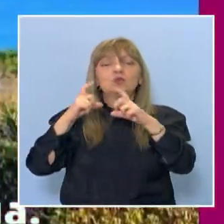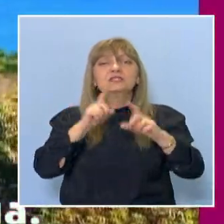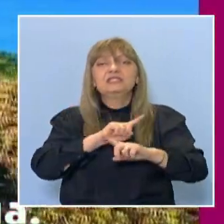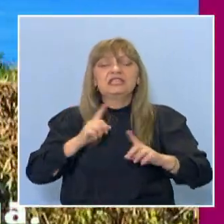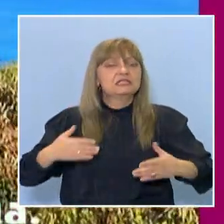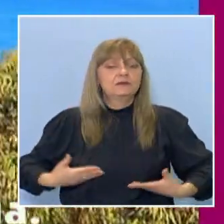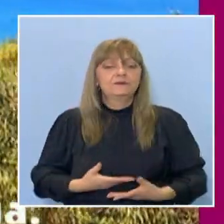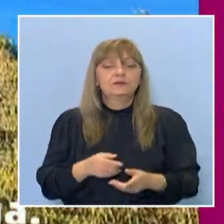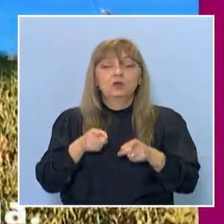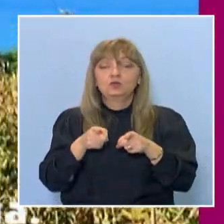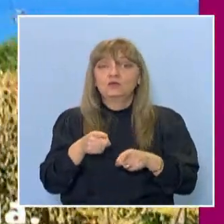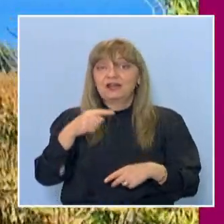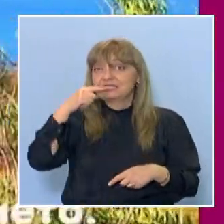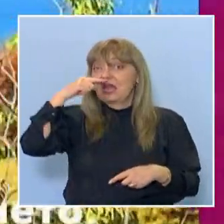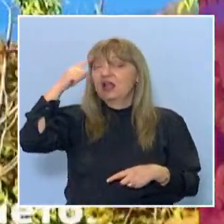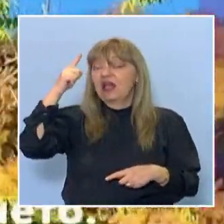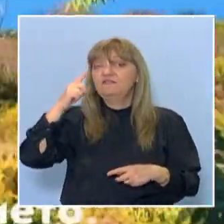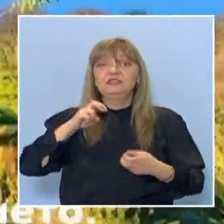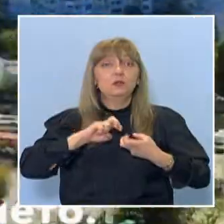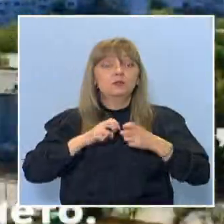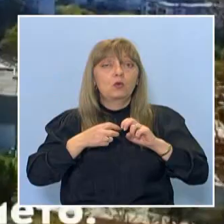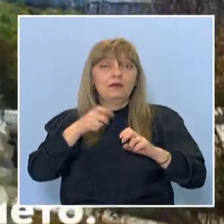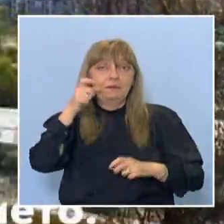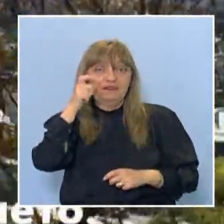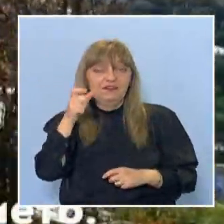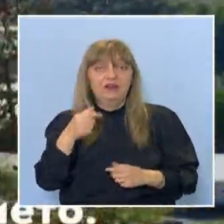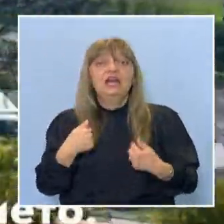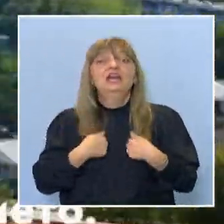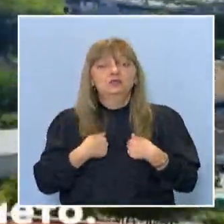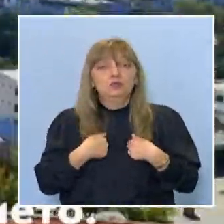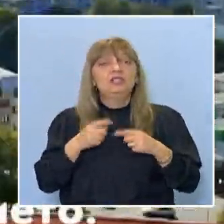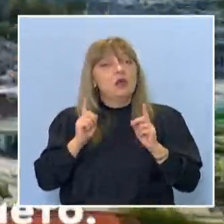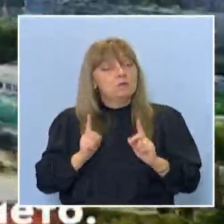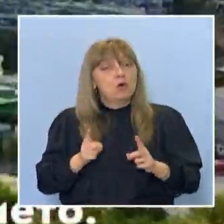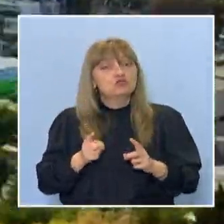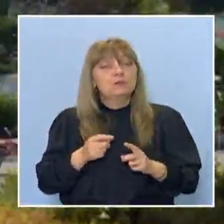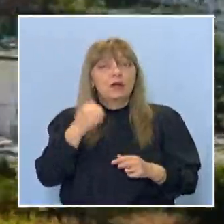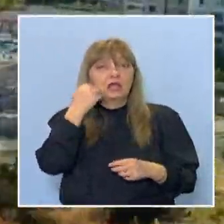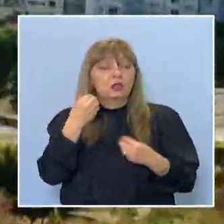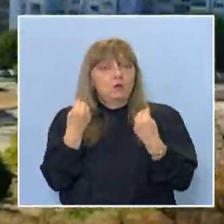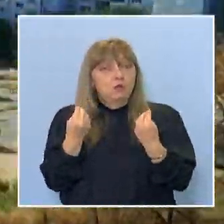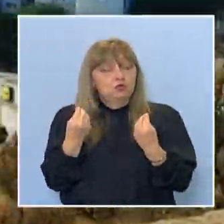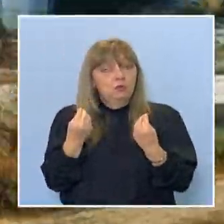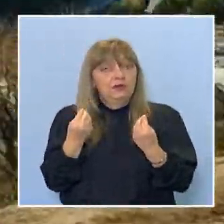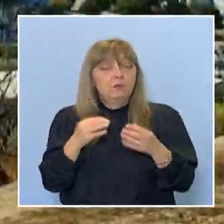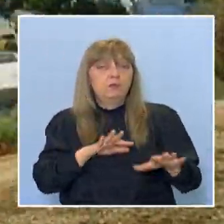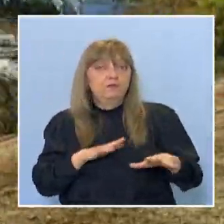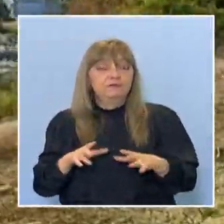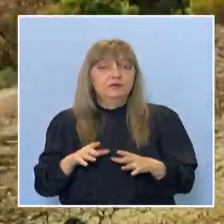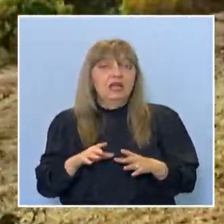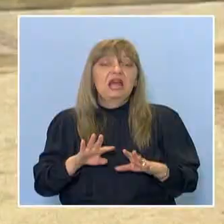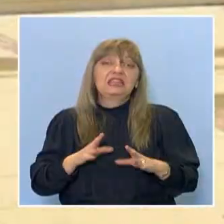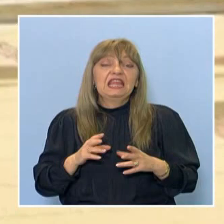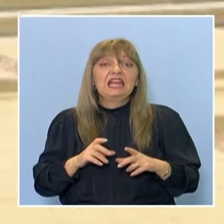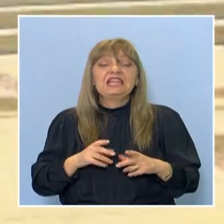Това са главните проблеми във Варна. но и ние можем да подобрим положението. Дали с рециклиране